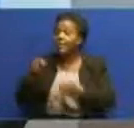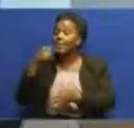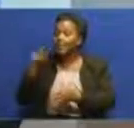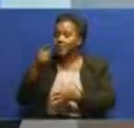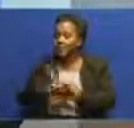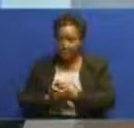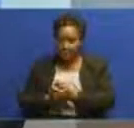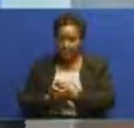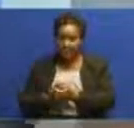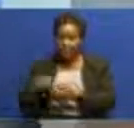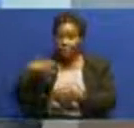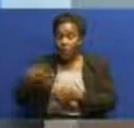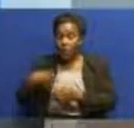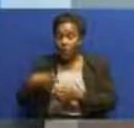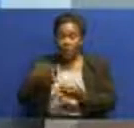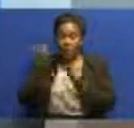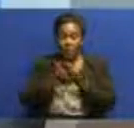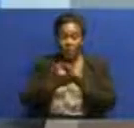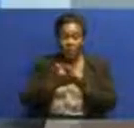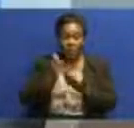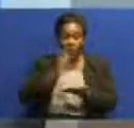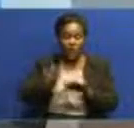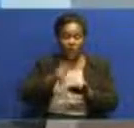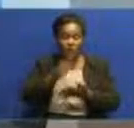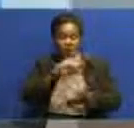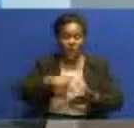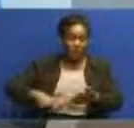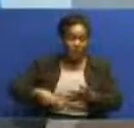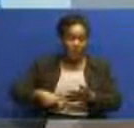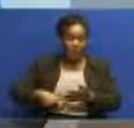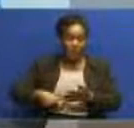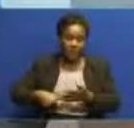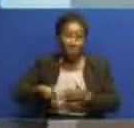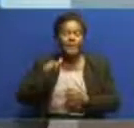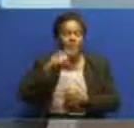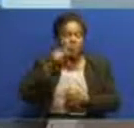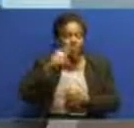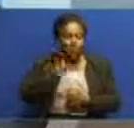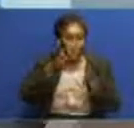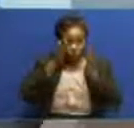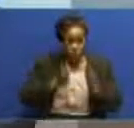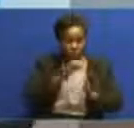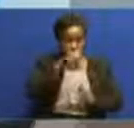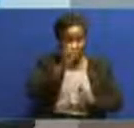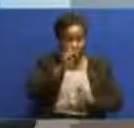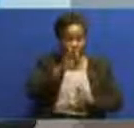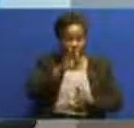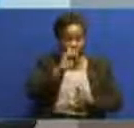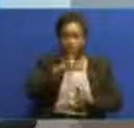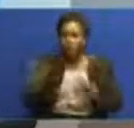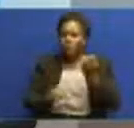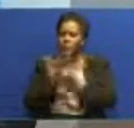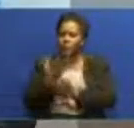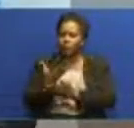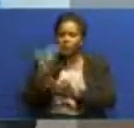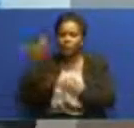huko waziri wa inchi ofisi ya Raisi Tawala Zamikowa na serikali za mitata tamisemi. Sulemani Jafo amezindua zoezi la ugawaji